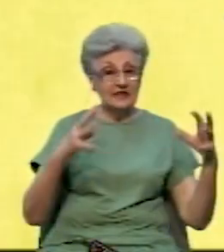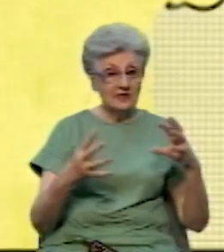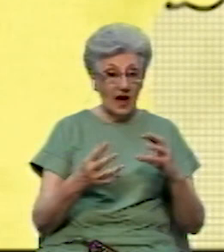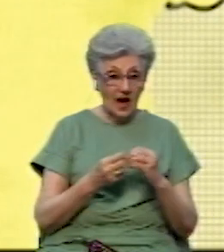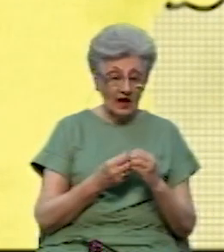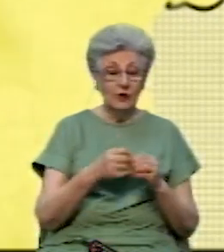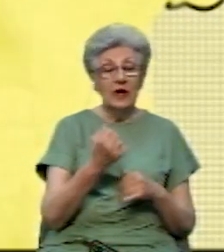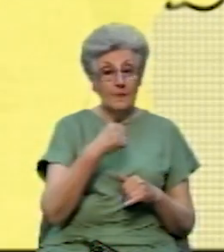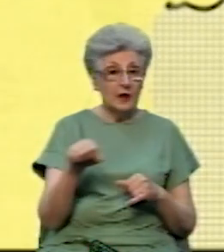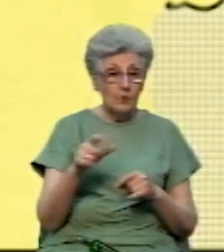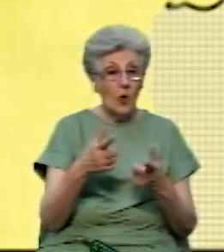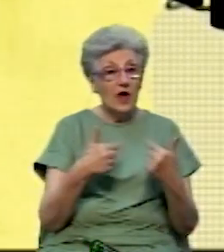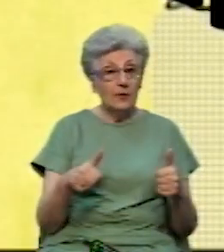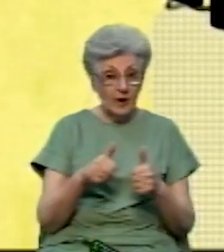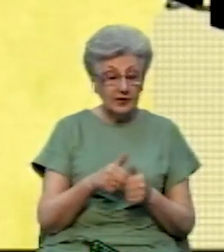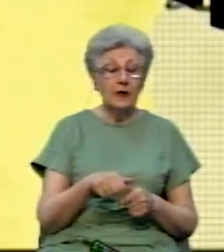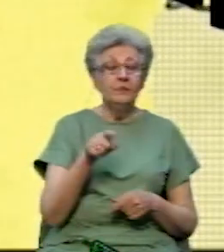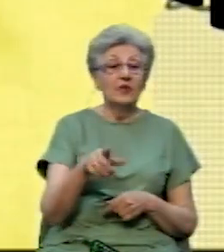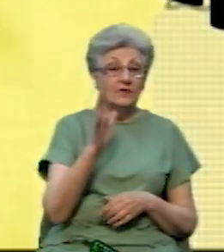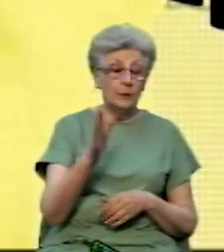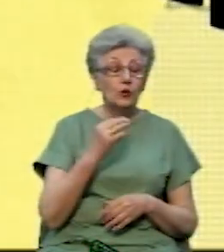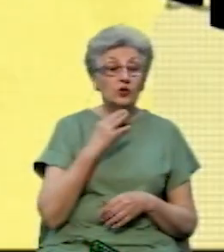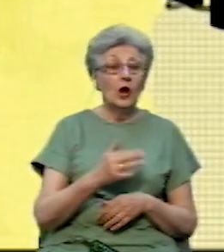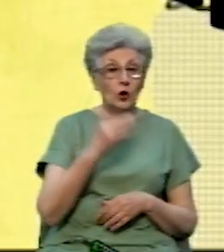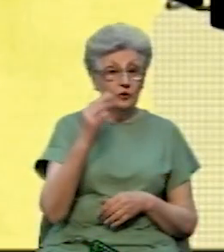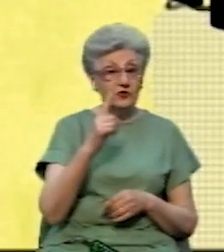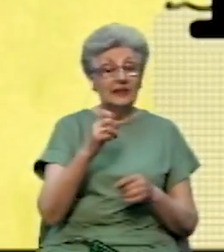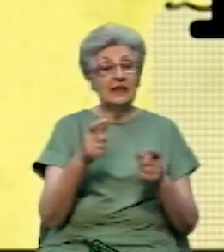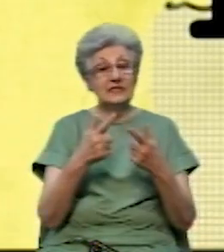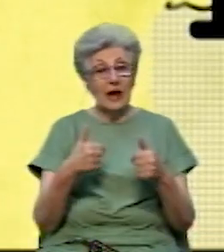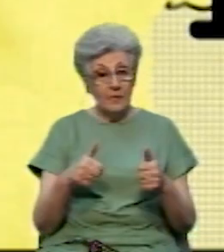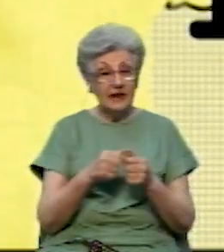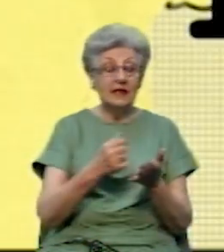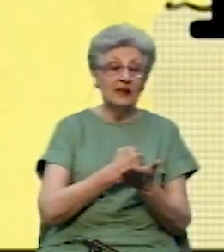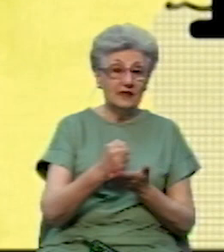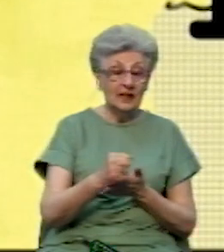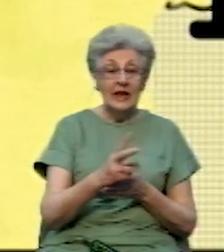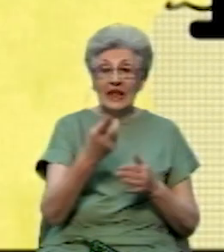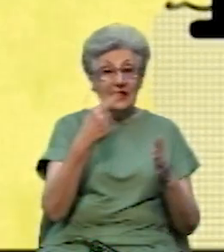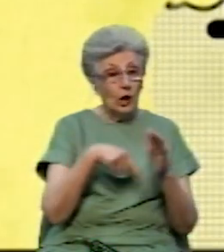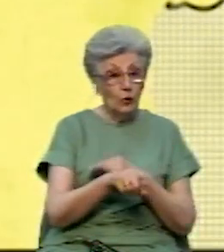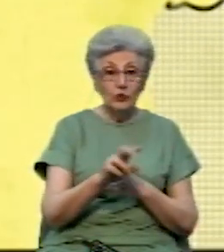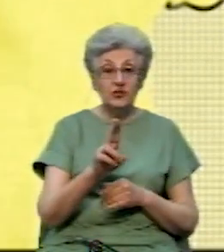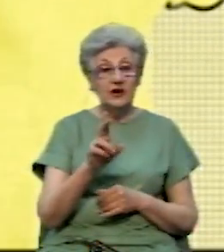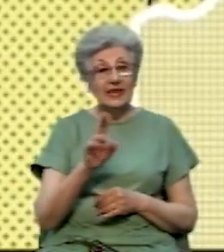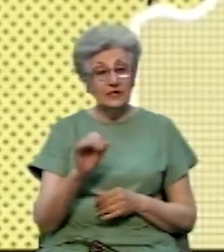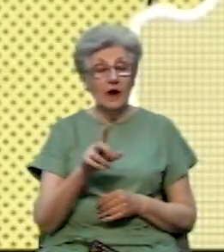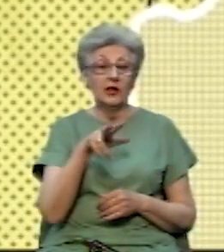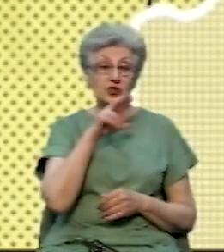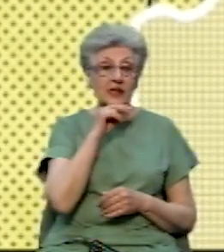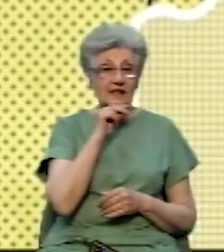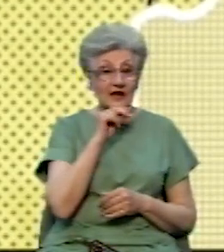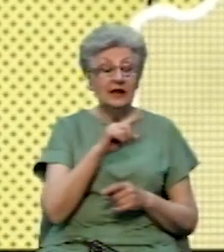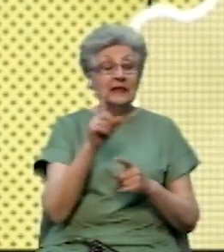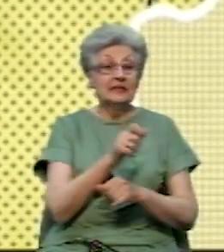укрупнення районів ви голосуватимете за партії та кандидатів до новоутвореної районної ради, тобто не Глибоцької чи Кіцманської, а Чернівецької. За